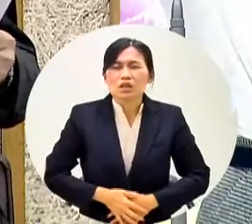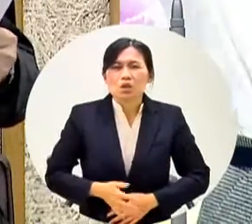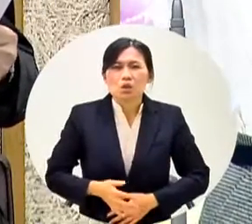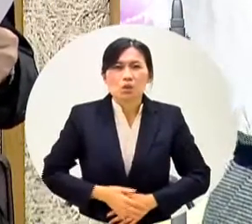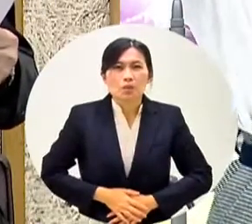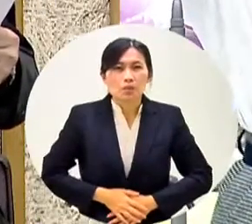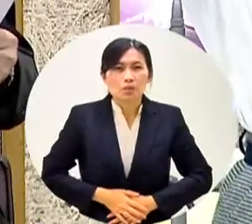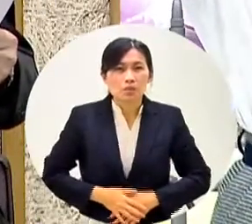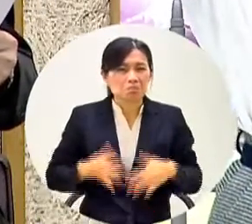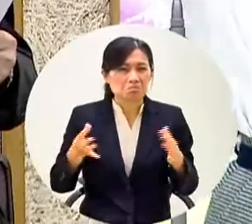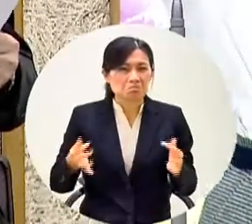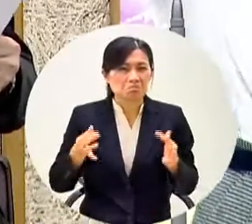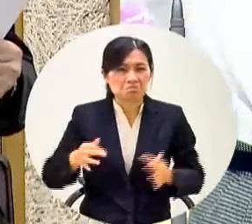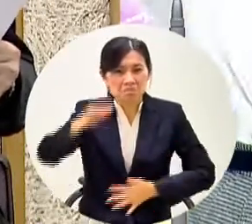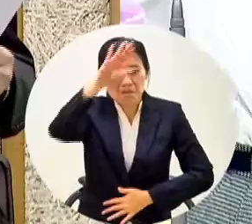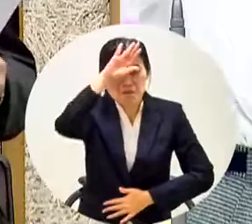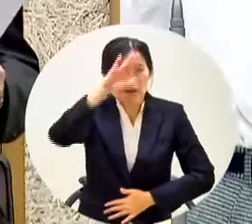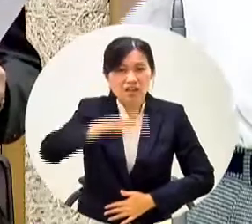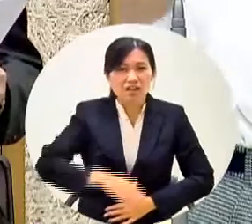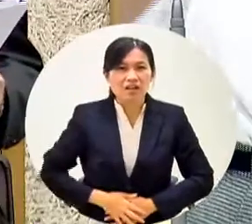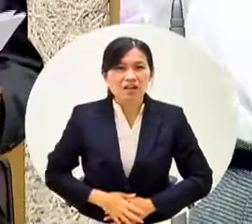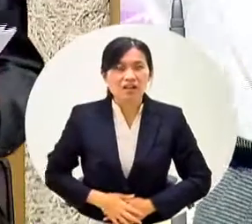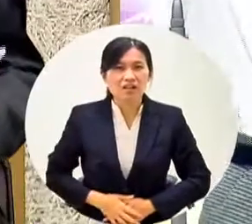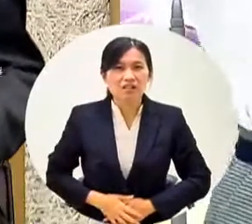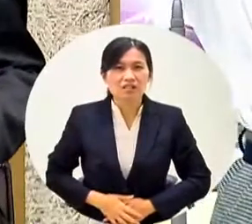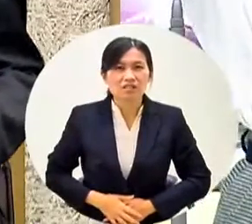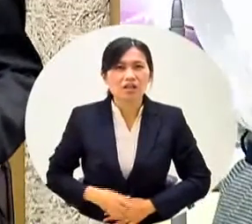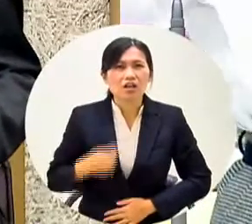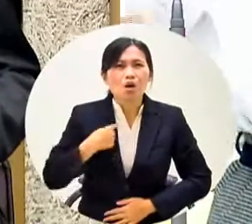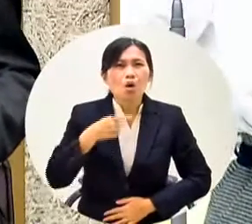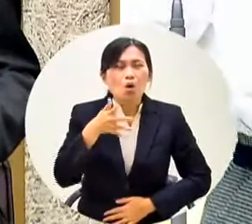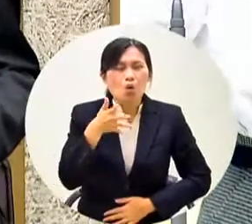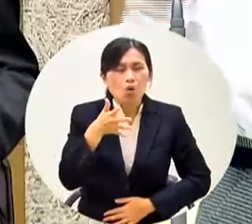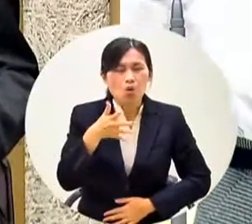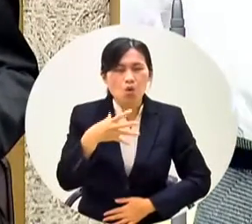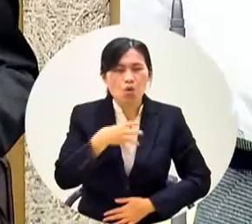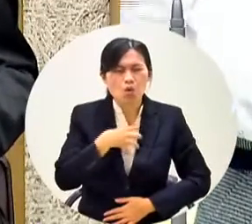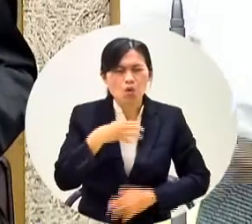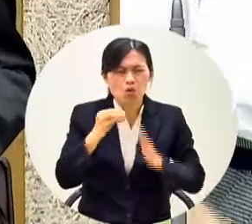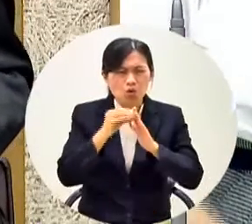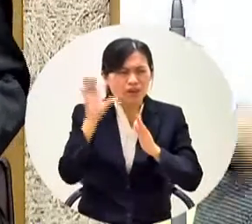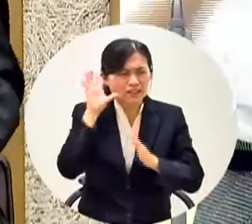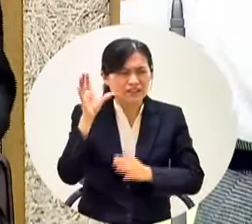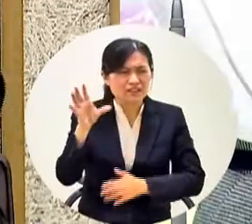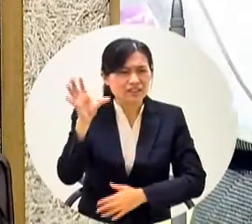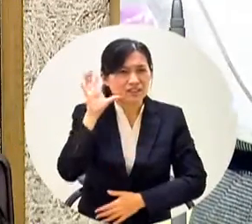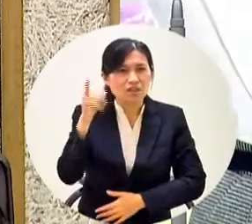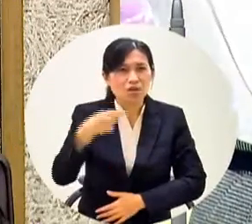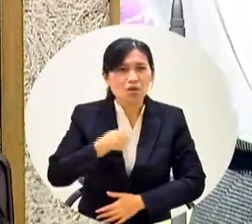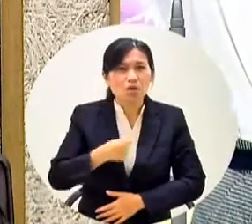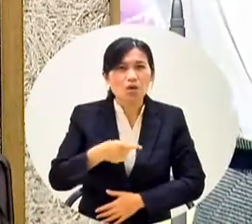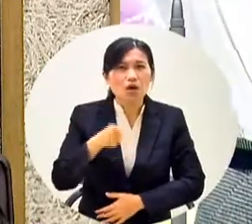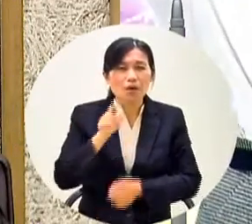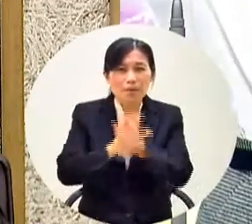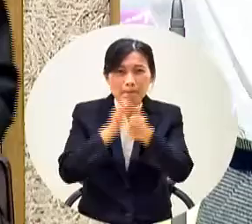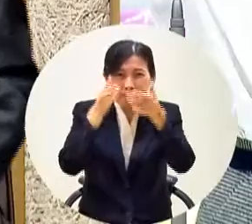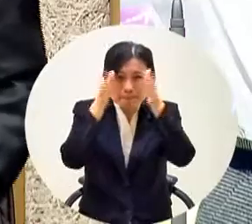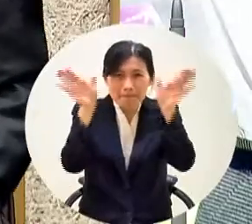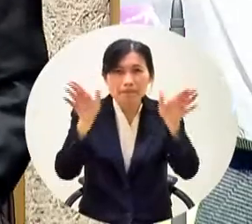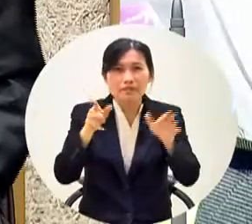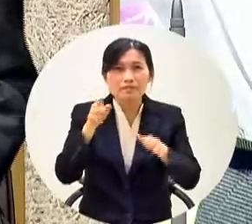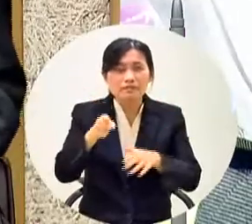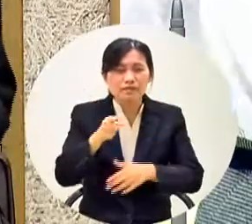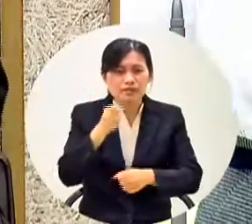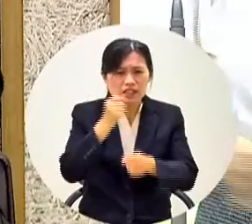是我們原來就有7個老師嘛吳局長聽我講不然你不會增廣見聞你的實際在